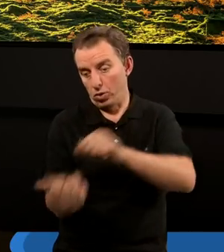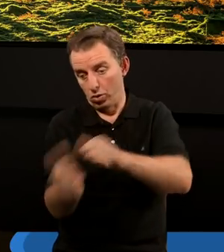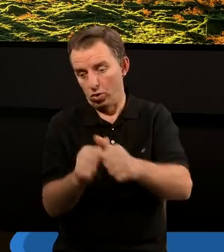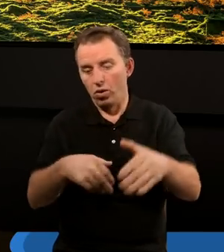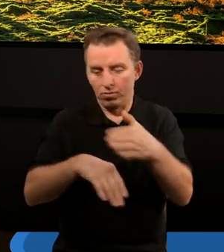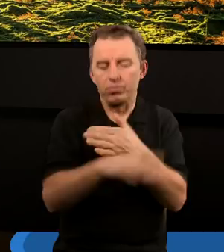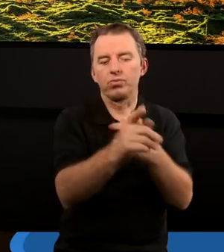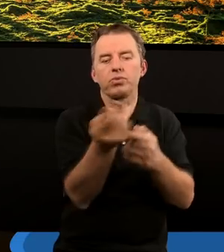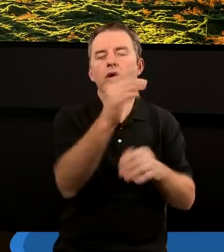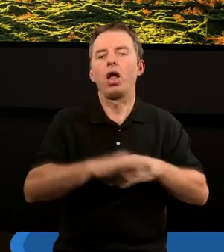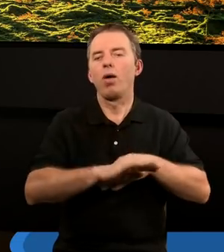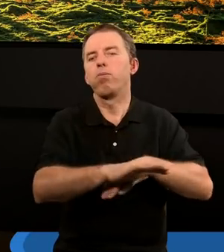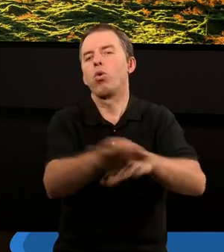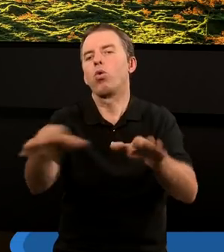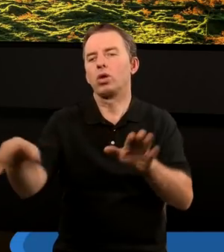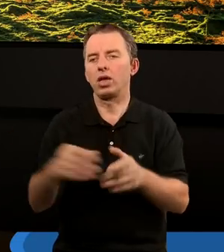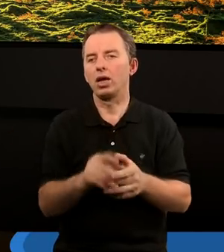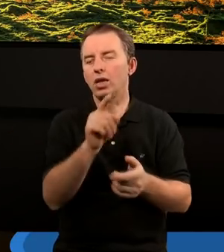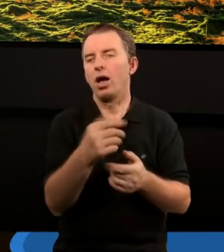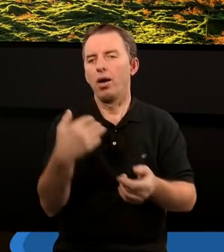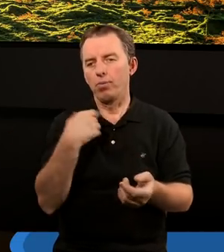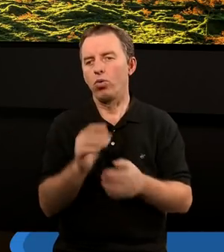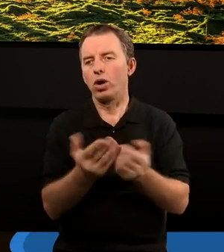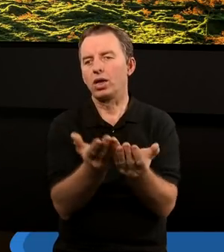pustynię i tam rozegrała się taka scena